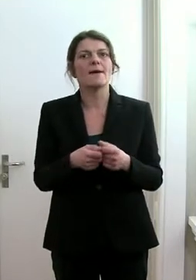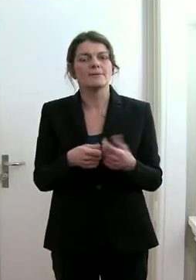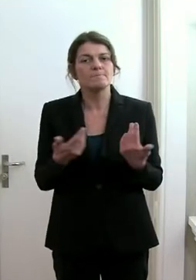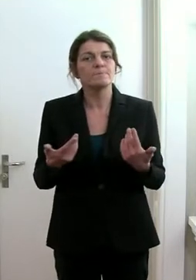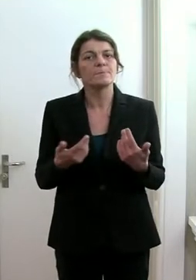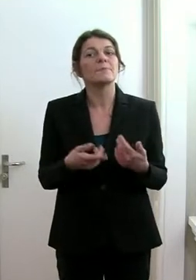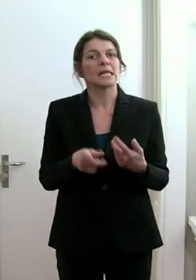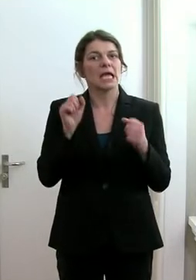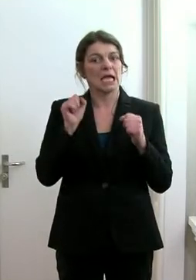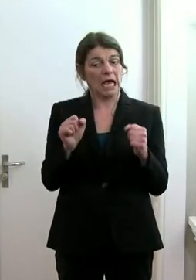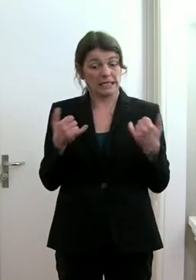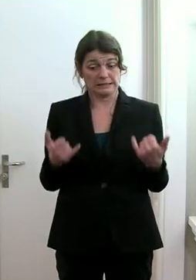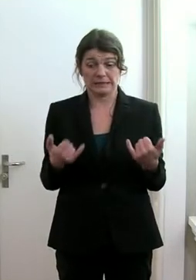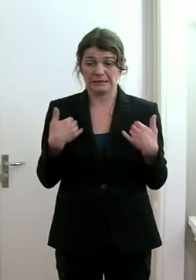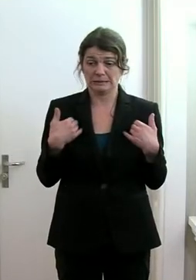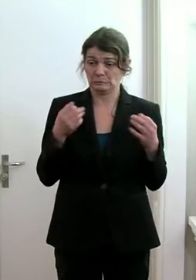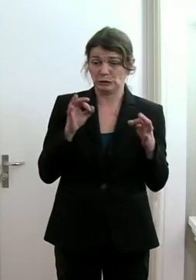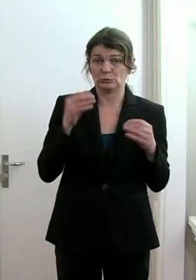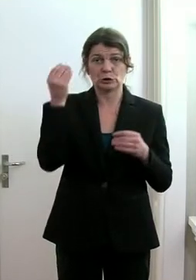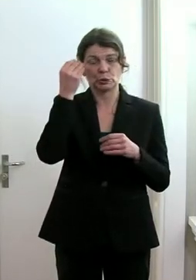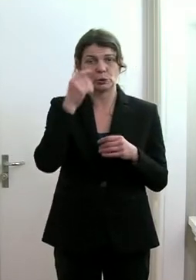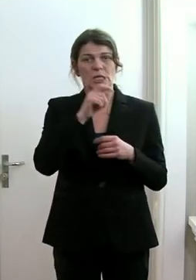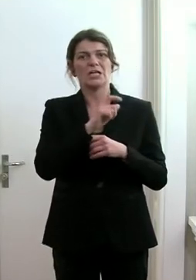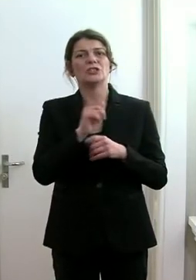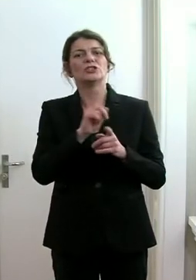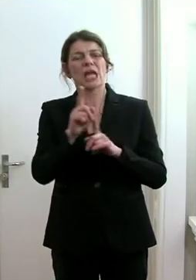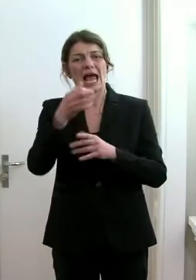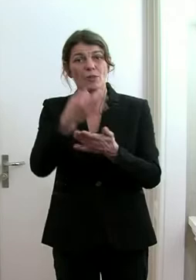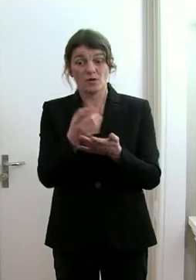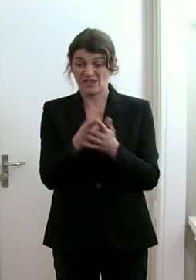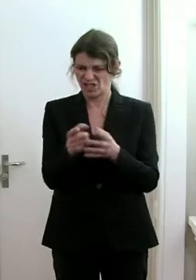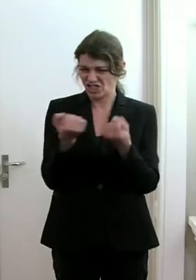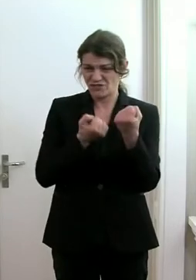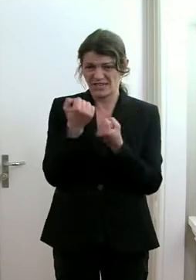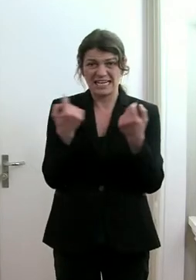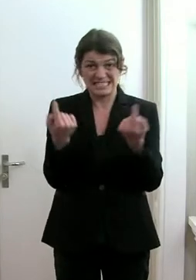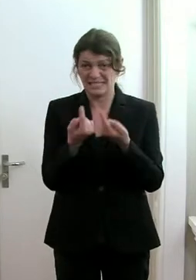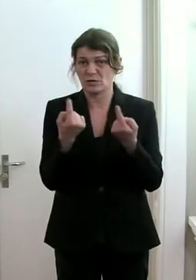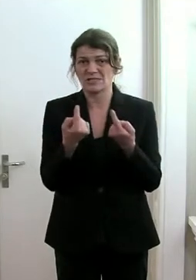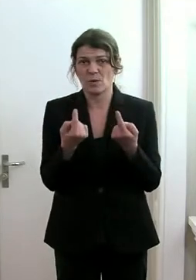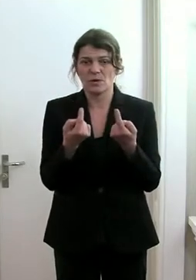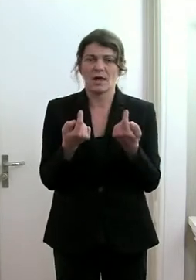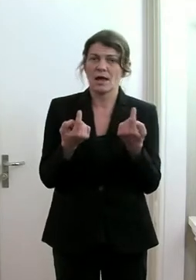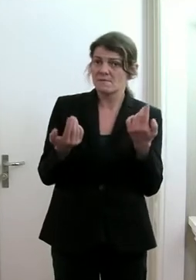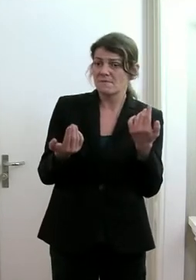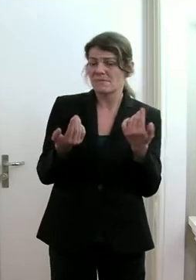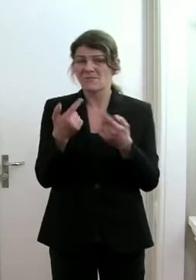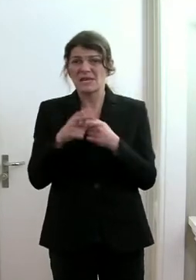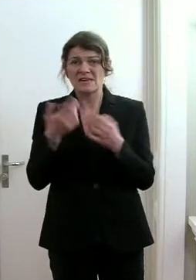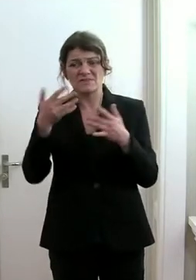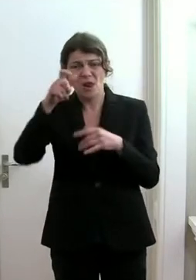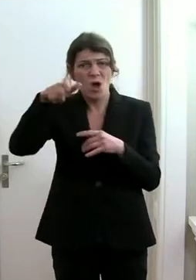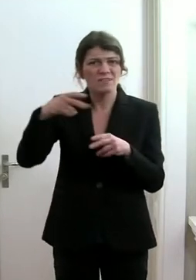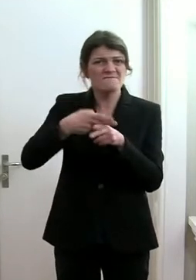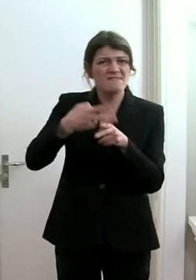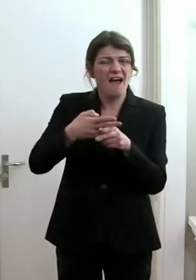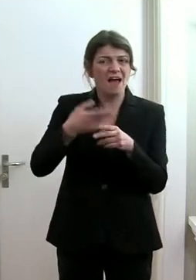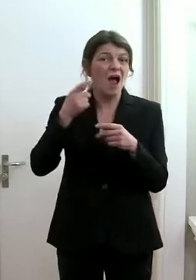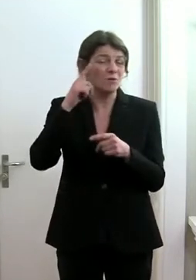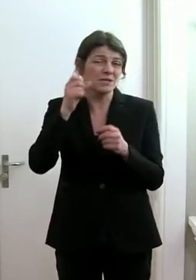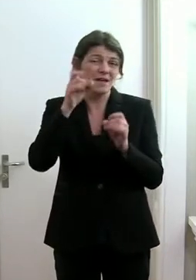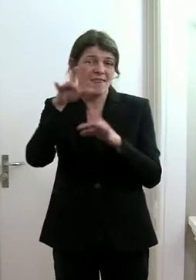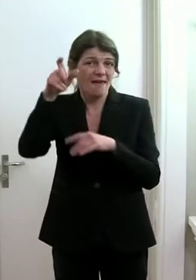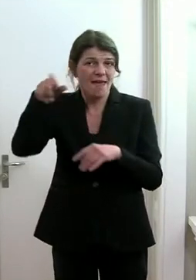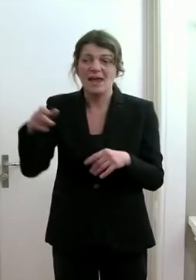auf die, wie gesagt, an gewissen Schulstandorten auch schon schwierige Situationen, was die Erkrankungen der Lehrpersonen